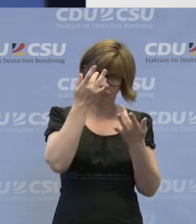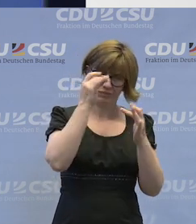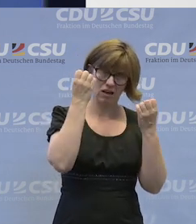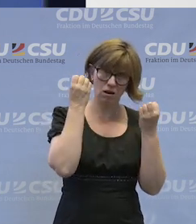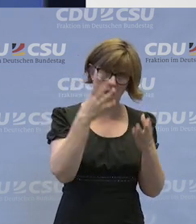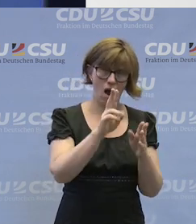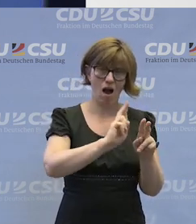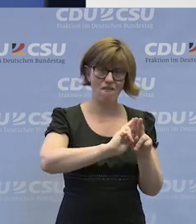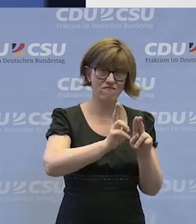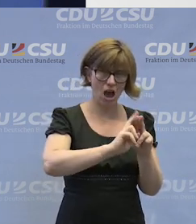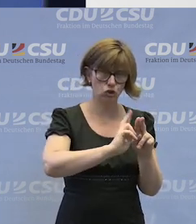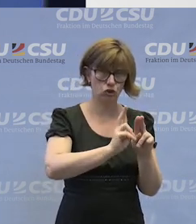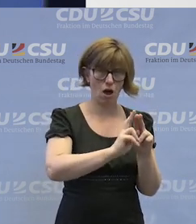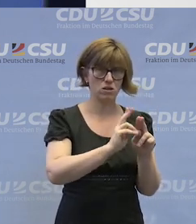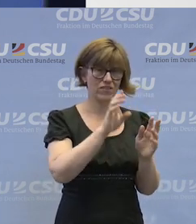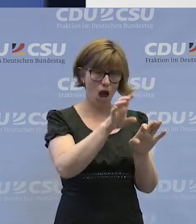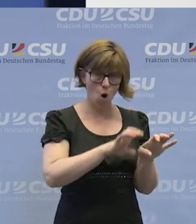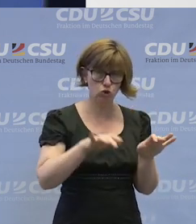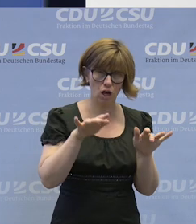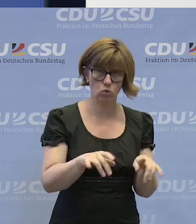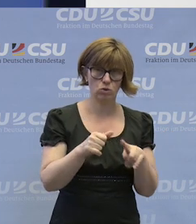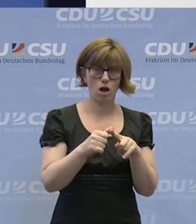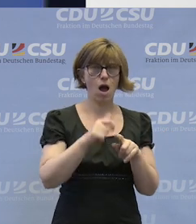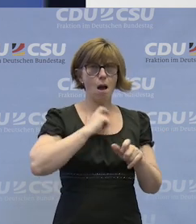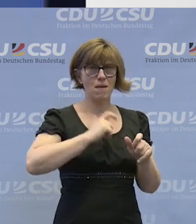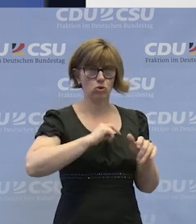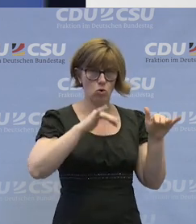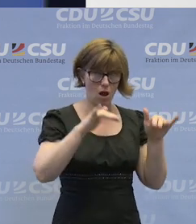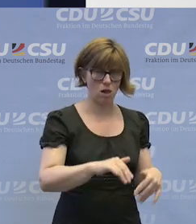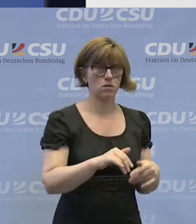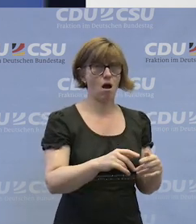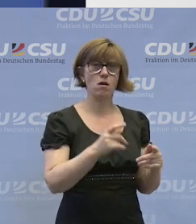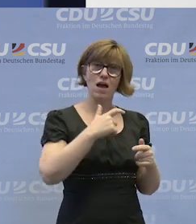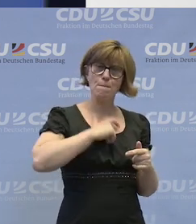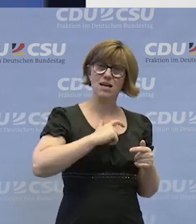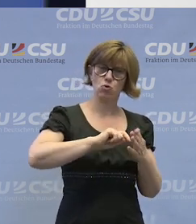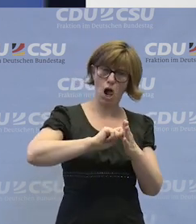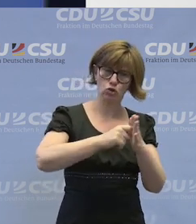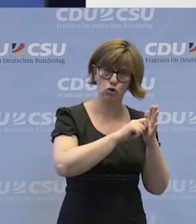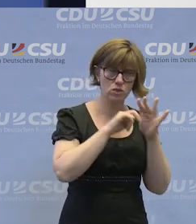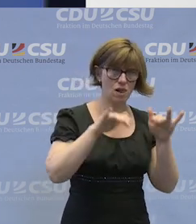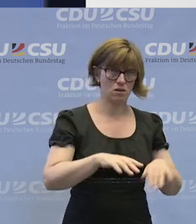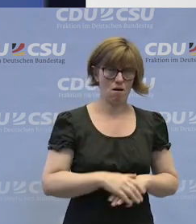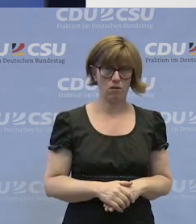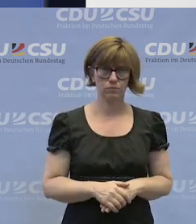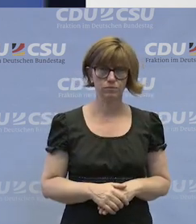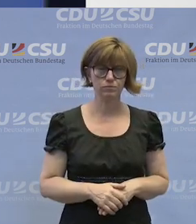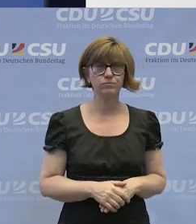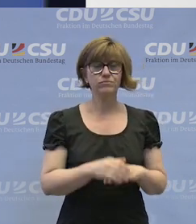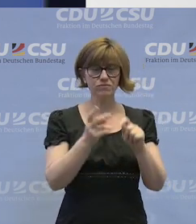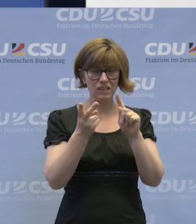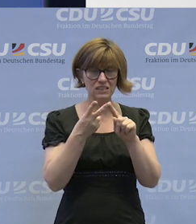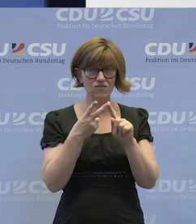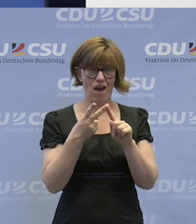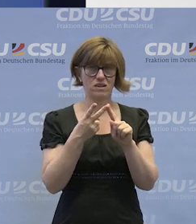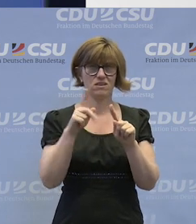die Werkstätten entsprechend ausgestattet sind, entsprechendes Personal vorhalten und die entsprechenden Personalschlüssel auch vorhalten. Das andere ist